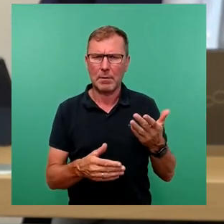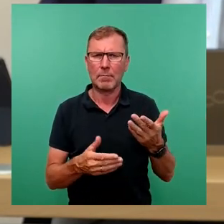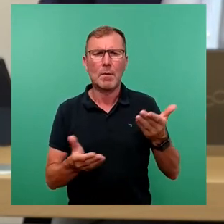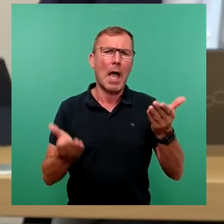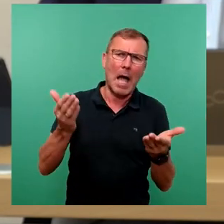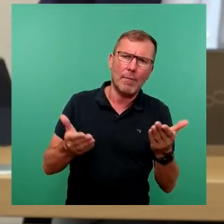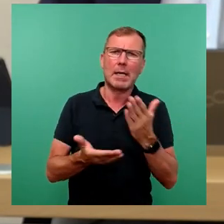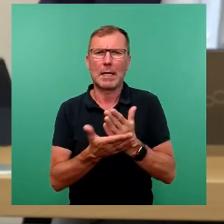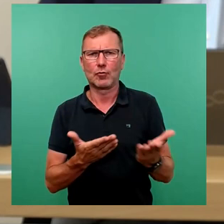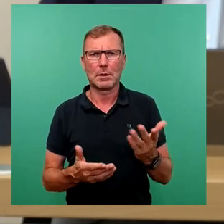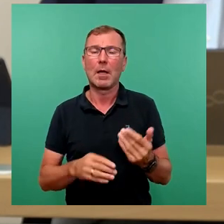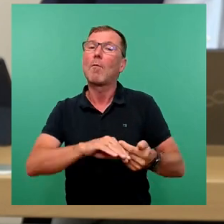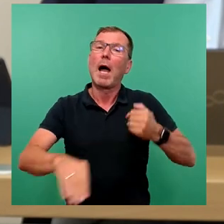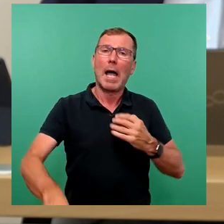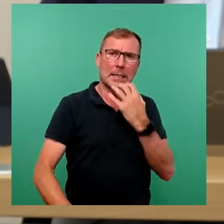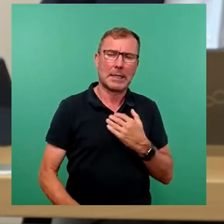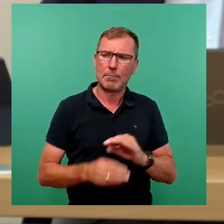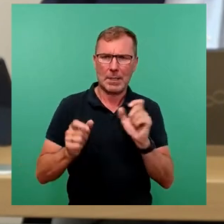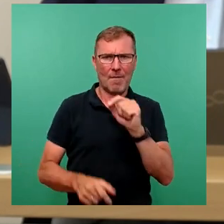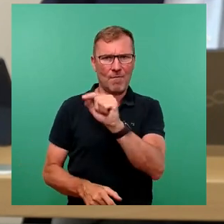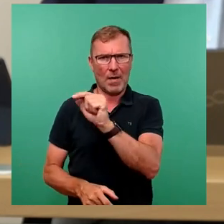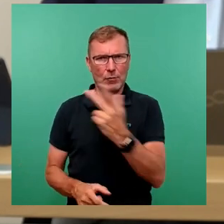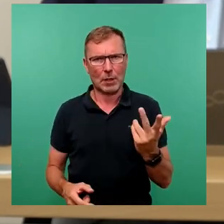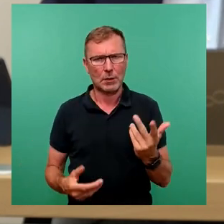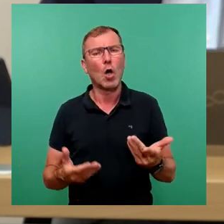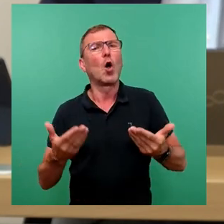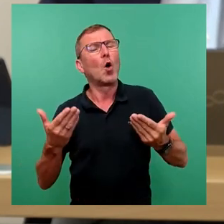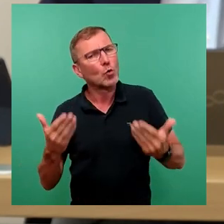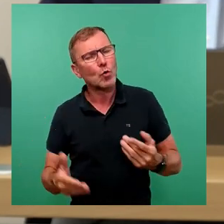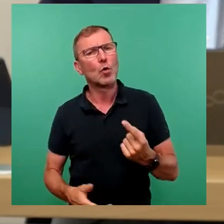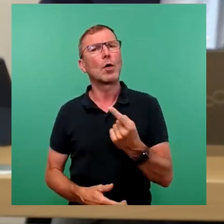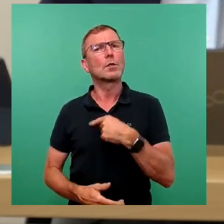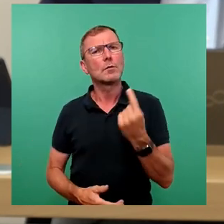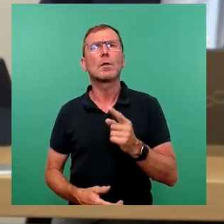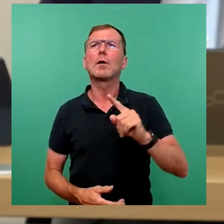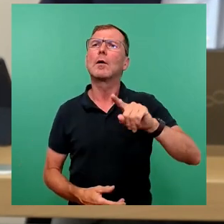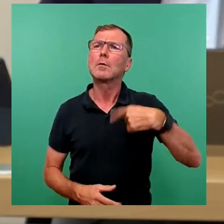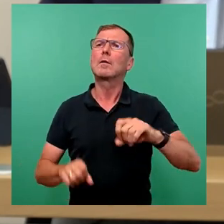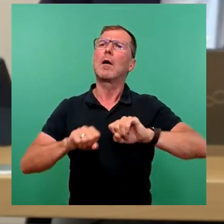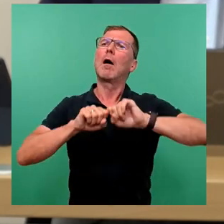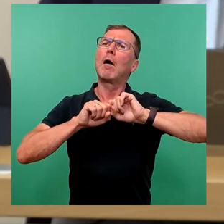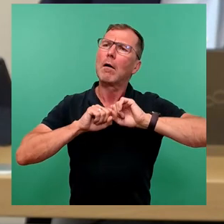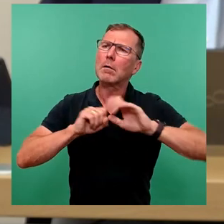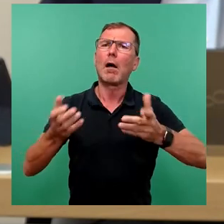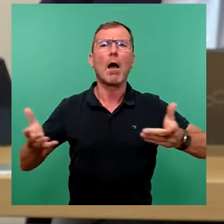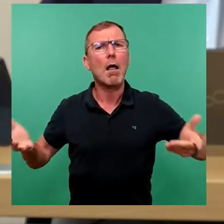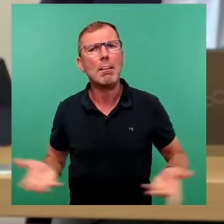und das rechtzeitig auch mit den Veranstaltern, sodass wir da in eine deutliche Erleichterung